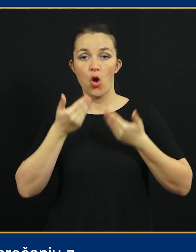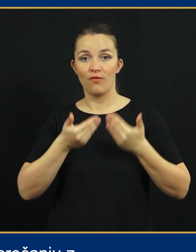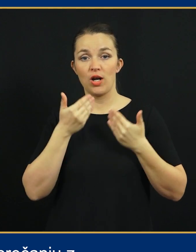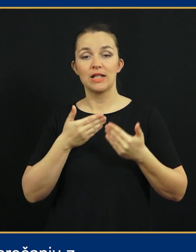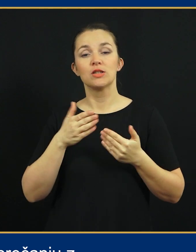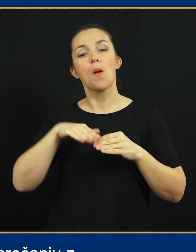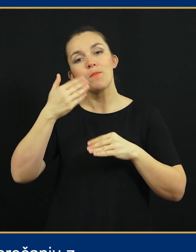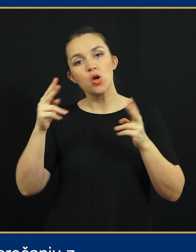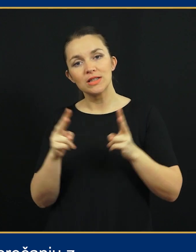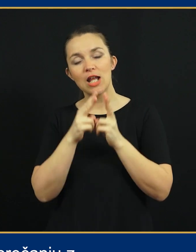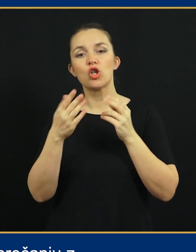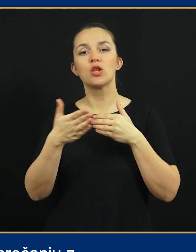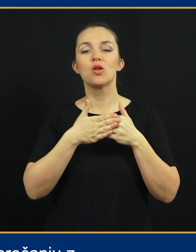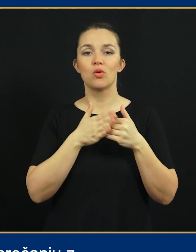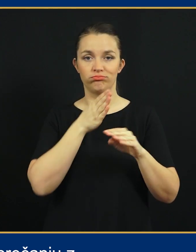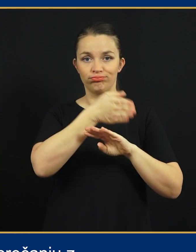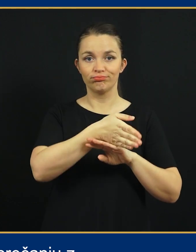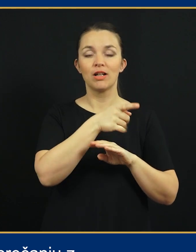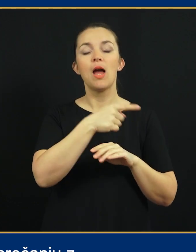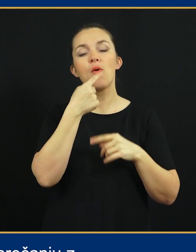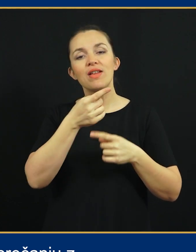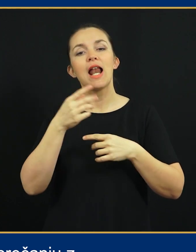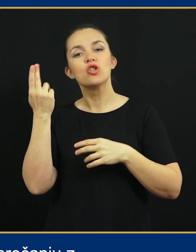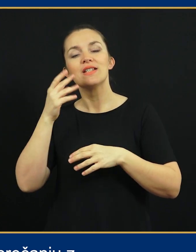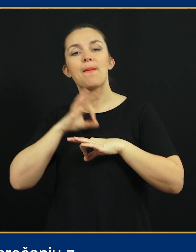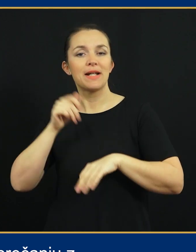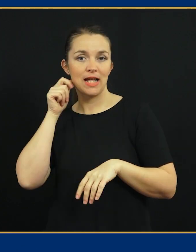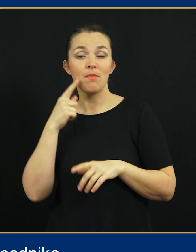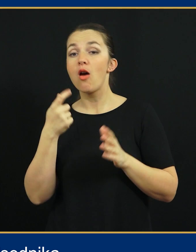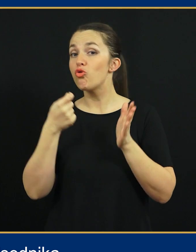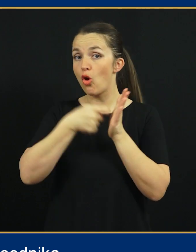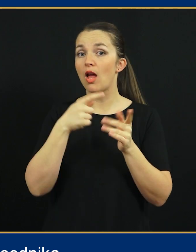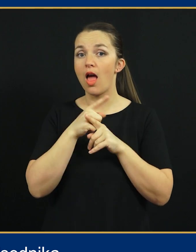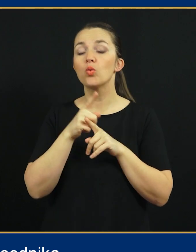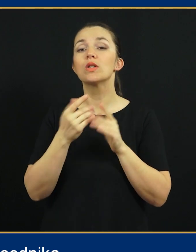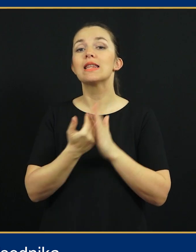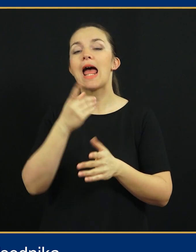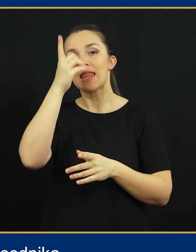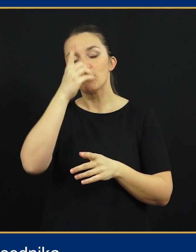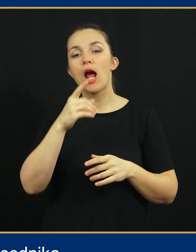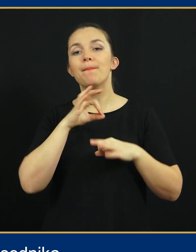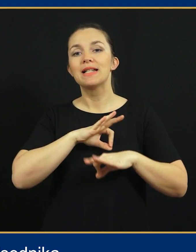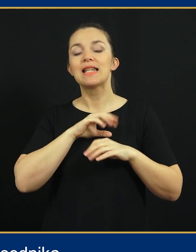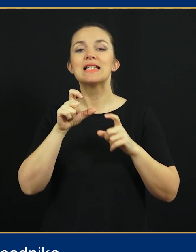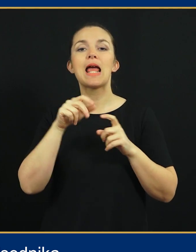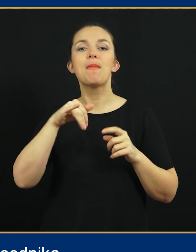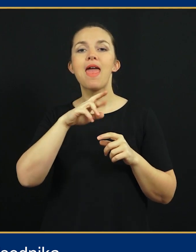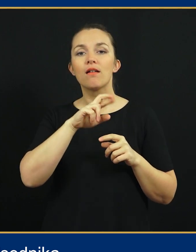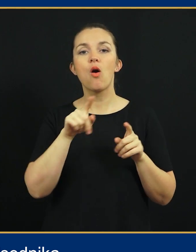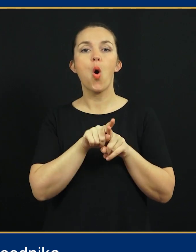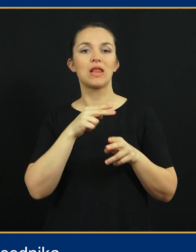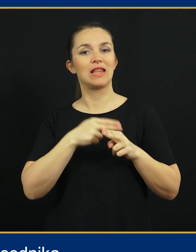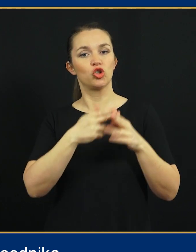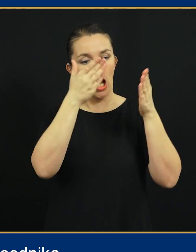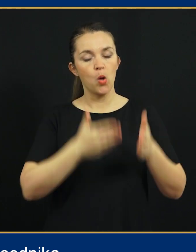konferenci po srečanju z gostiteljem povedala slovenska predsednica in dodala, da je nemškega predsednika Steinmajerja kot